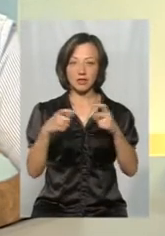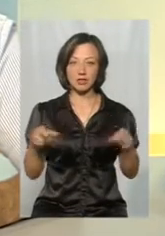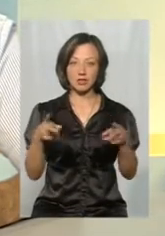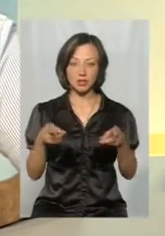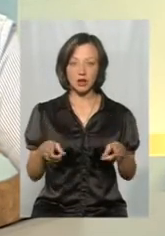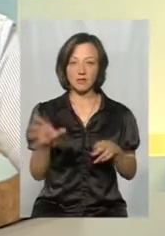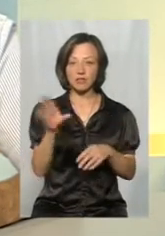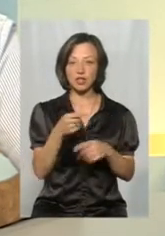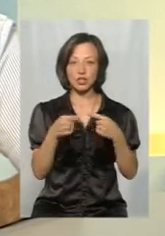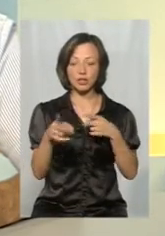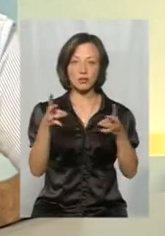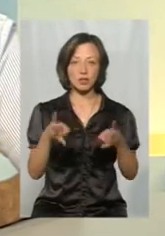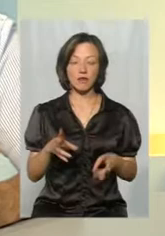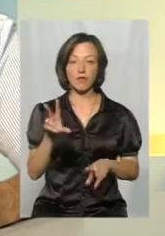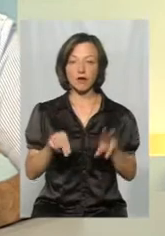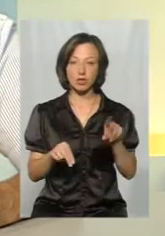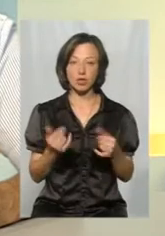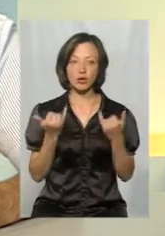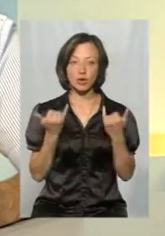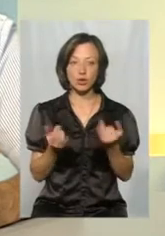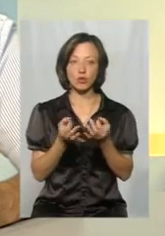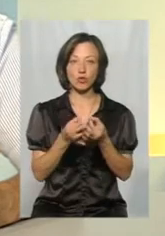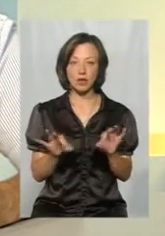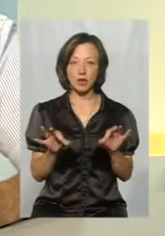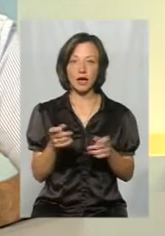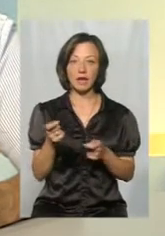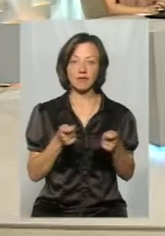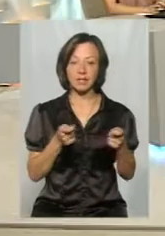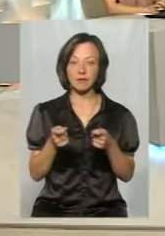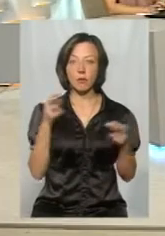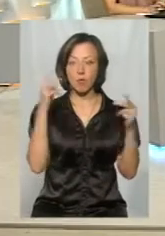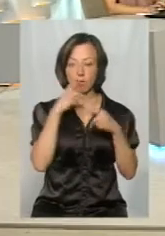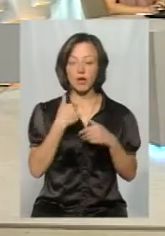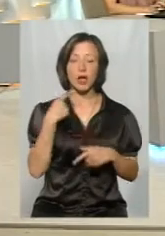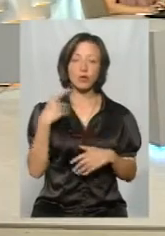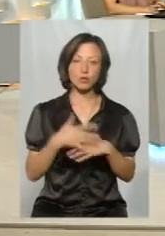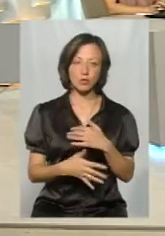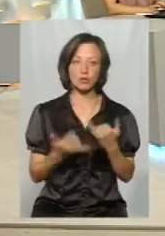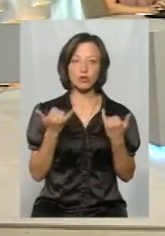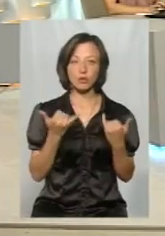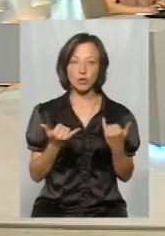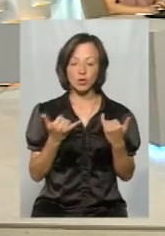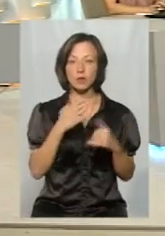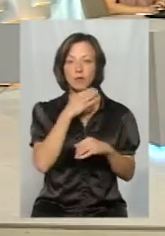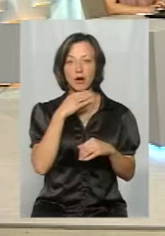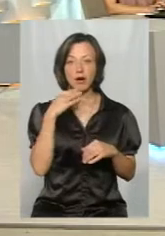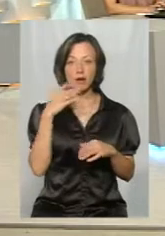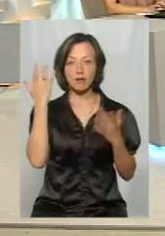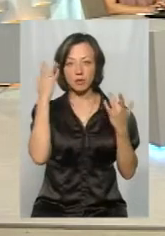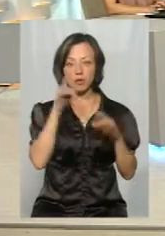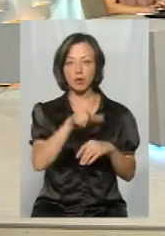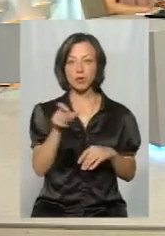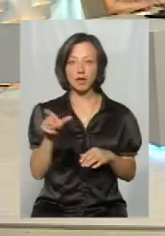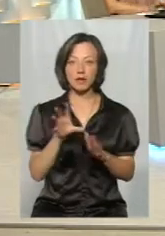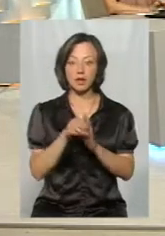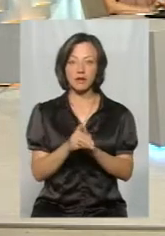пострадали. Тому я вважаю, що сьогодні допущена керівництвом помилка. Я розумію, сьогодні приходить дуже багато випадкових людей в